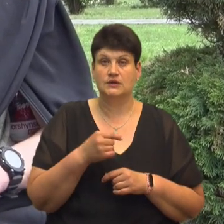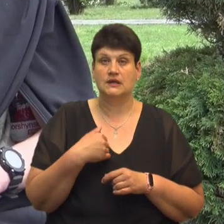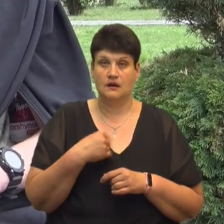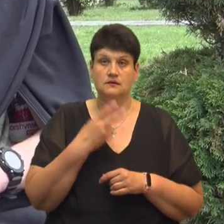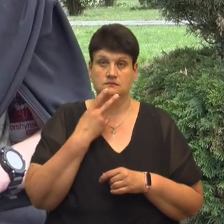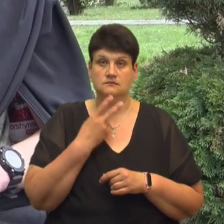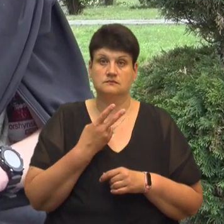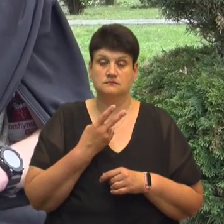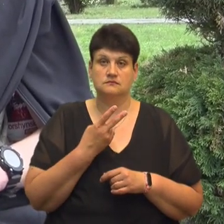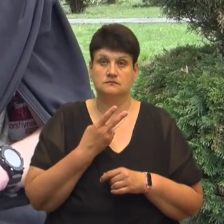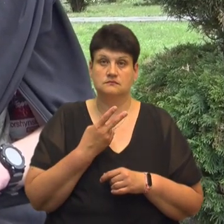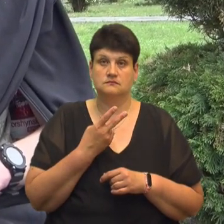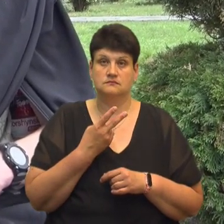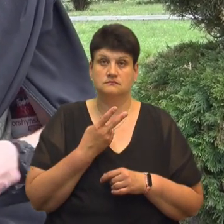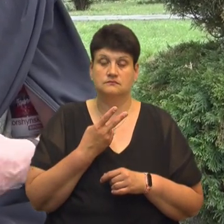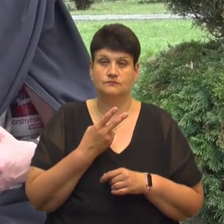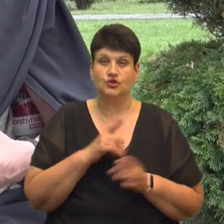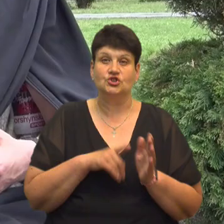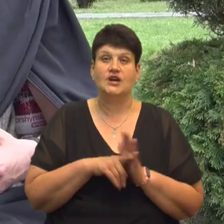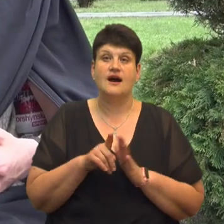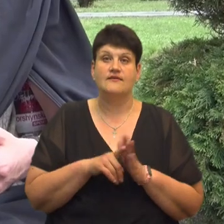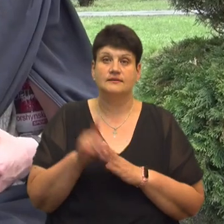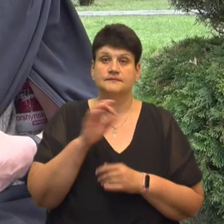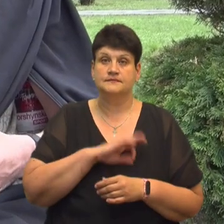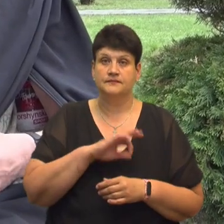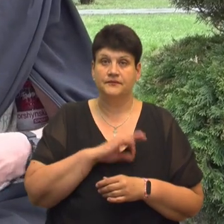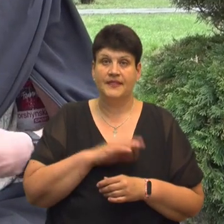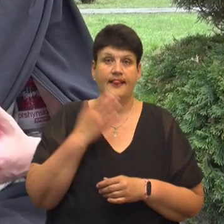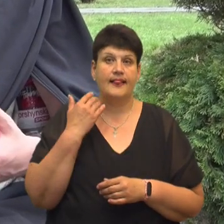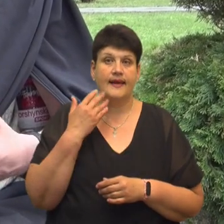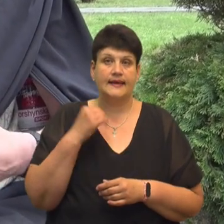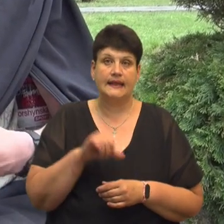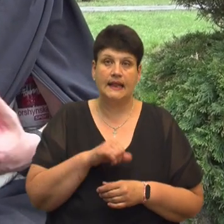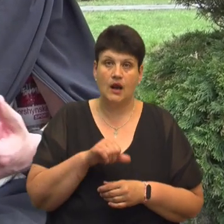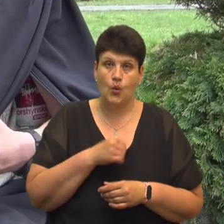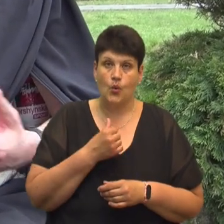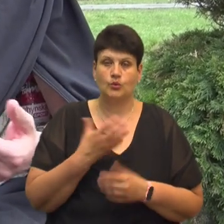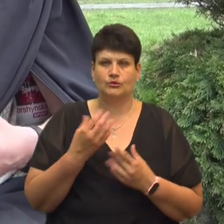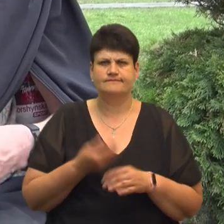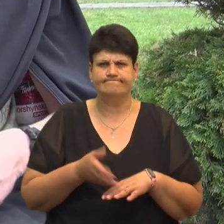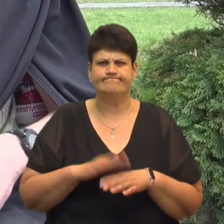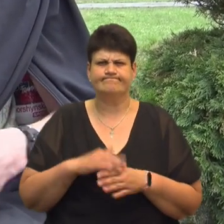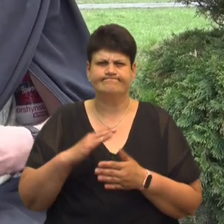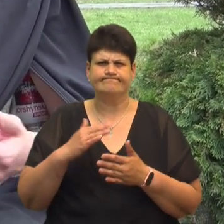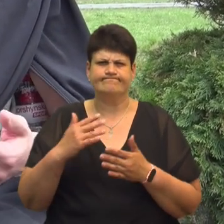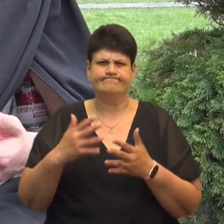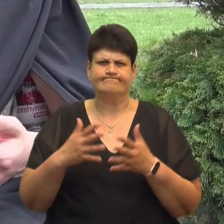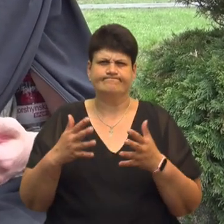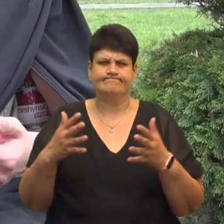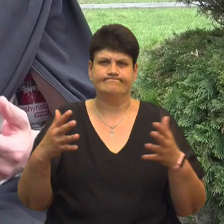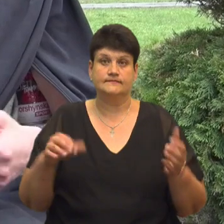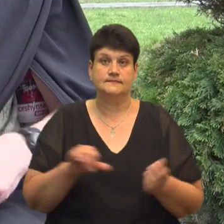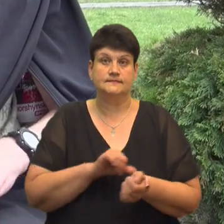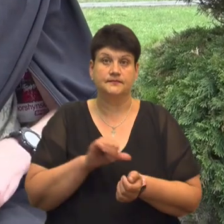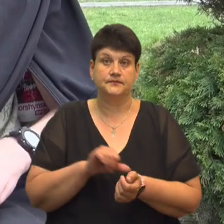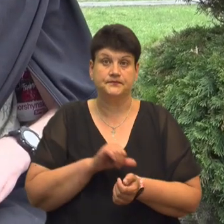вживати такі легкі наркотики, потім вже потяжі, потяжі, потяжі, потім на